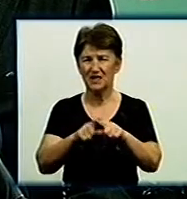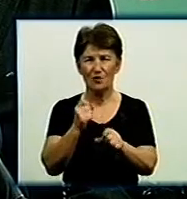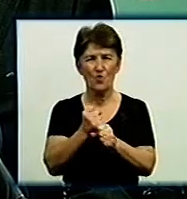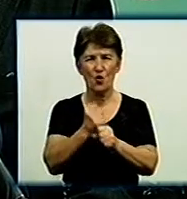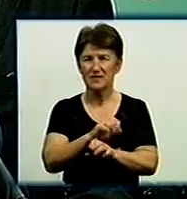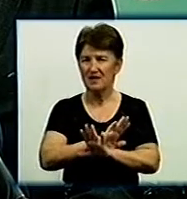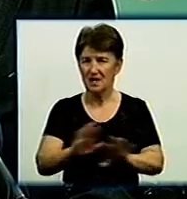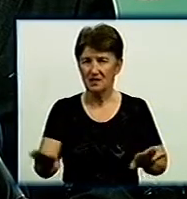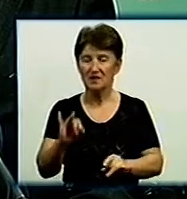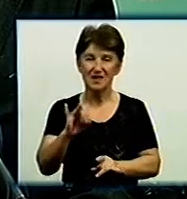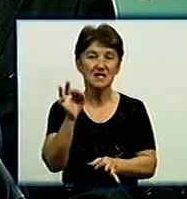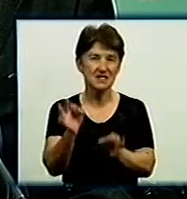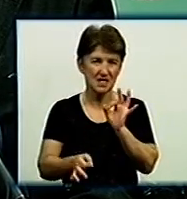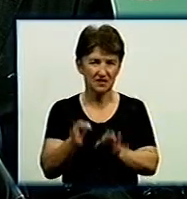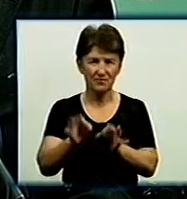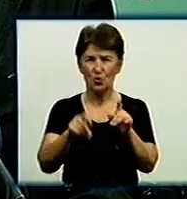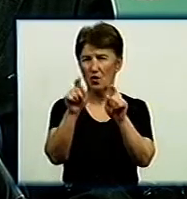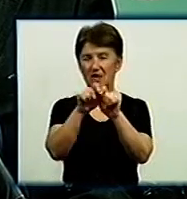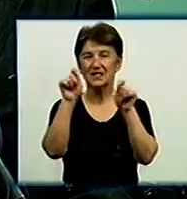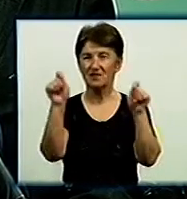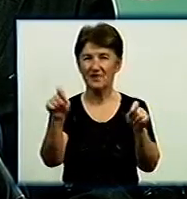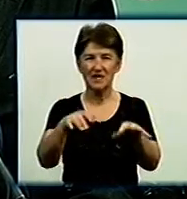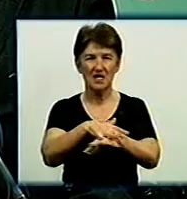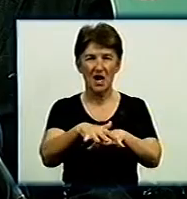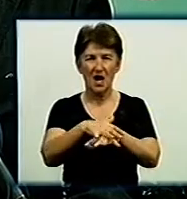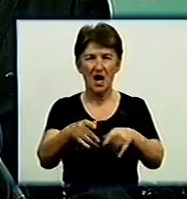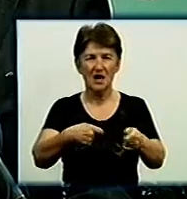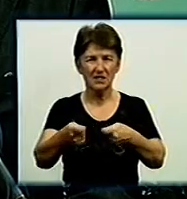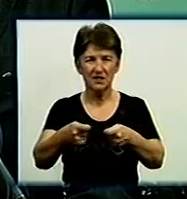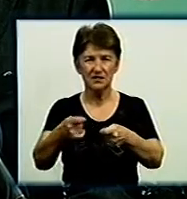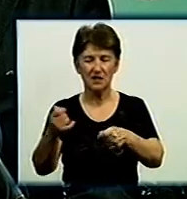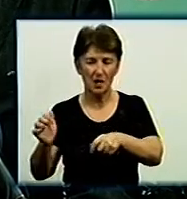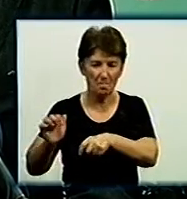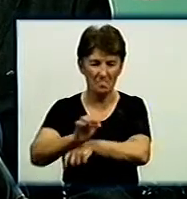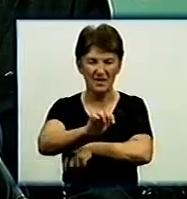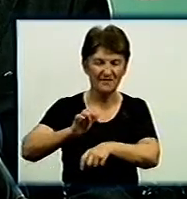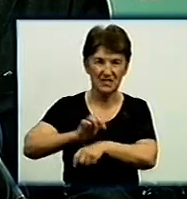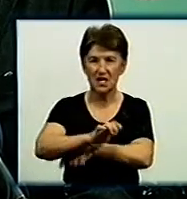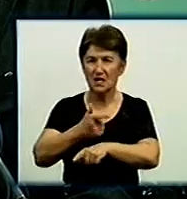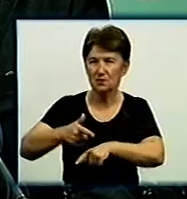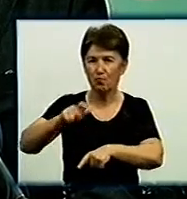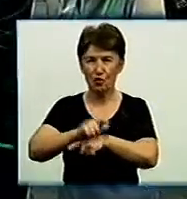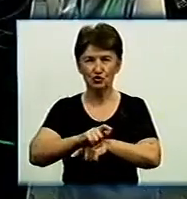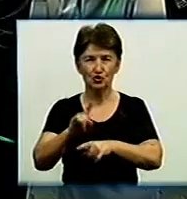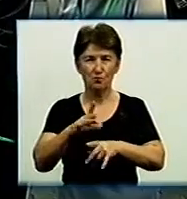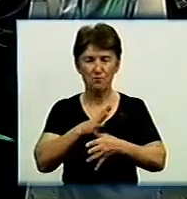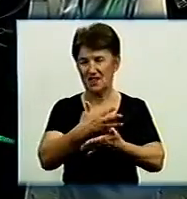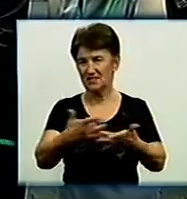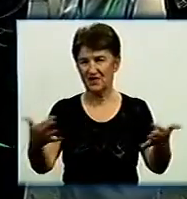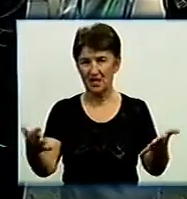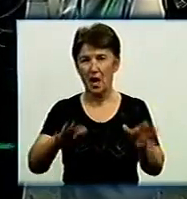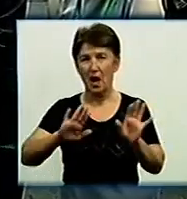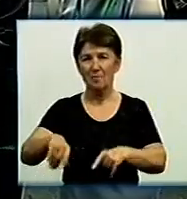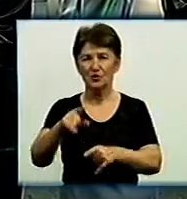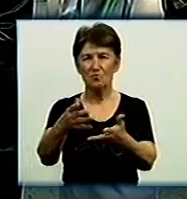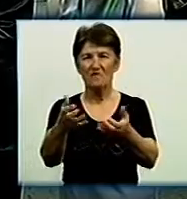І, звісно, відкривати ринки, щоб завозилися більше кількість лікарств, щоб було конкретно в сфері. Потім міністр взяв